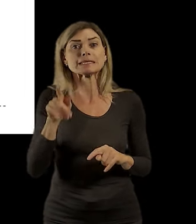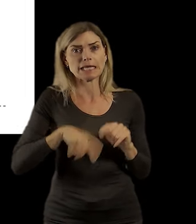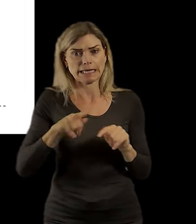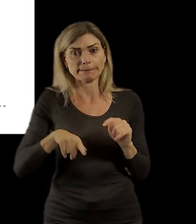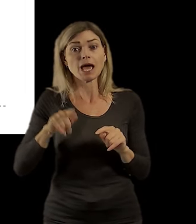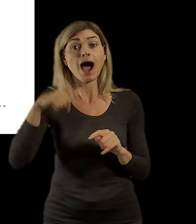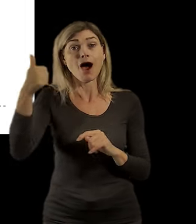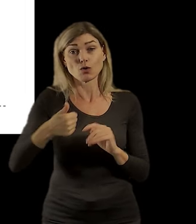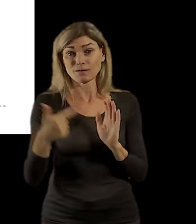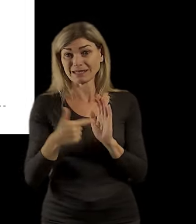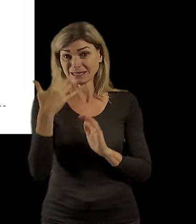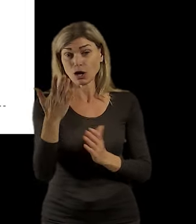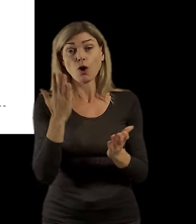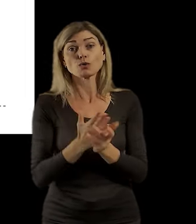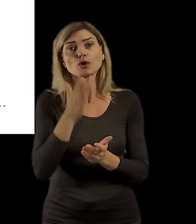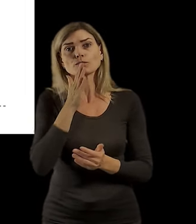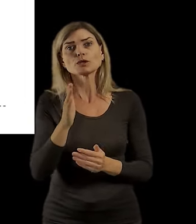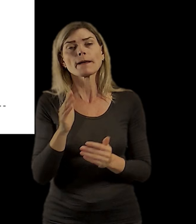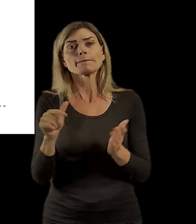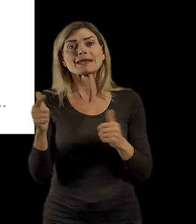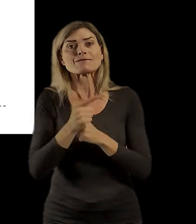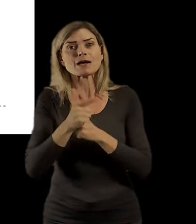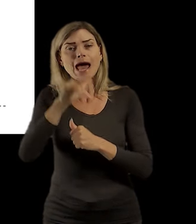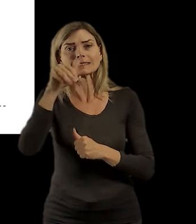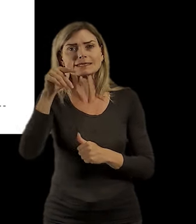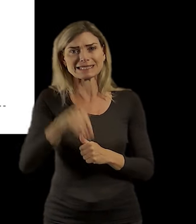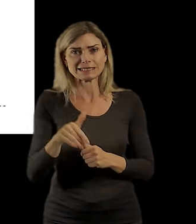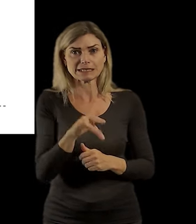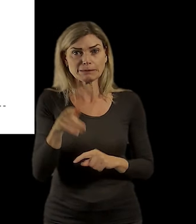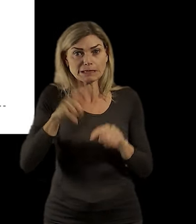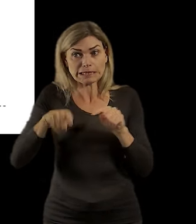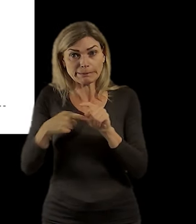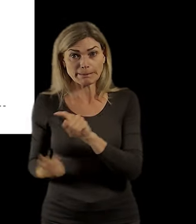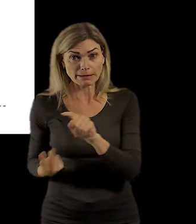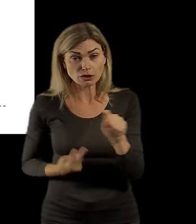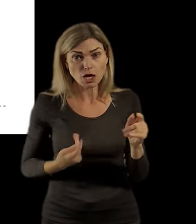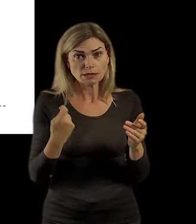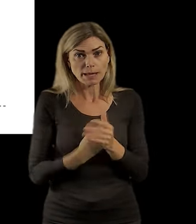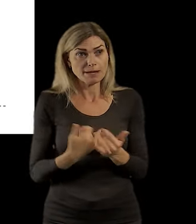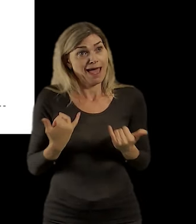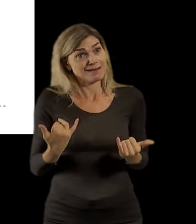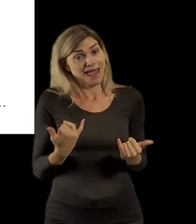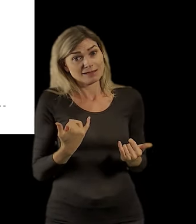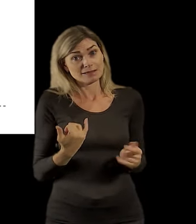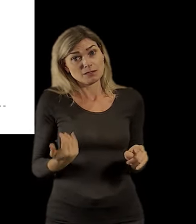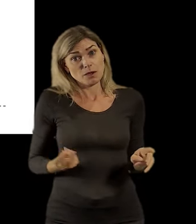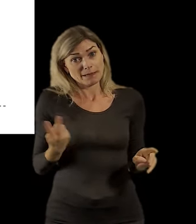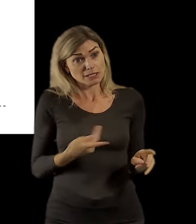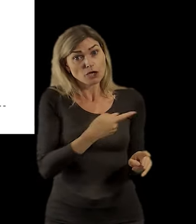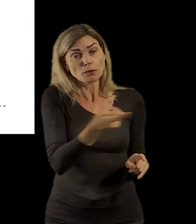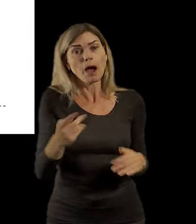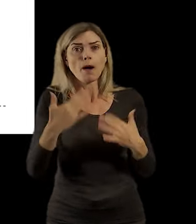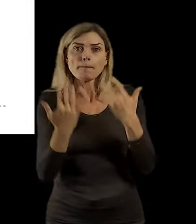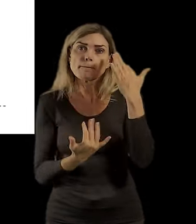už by to mělo být přes 12 000 míst, což je třetiná současných kapacit mateřských škol.